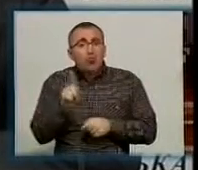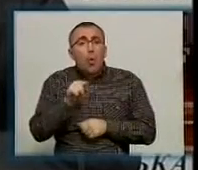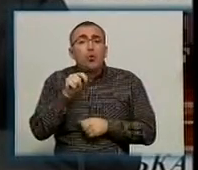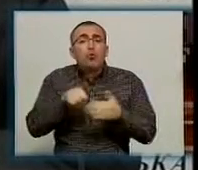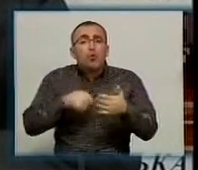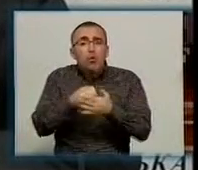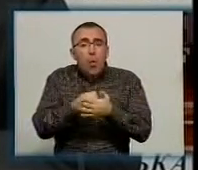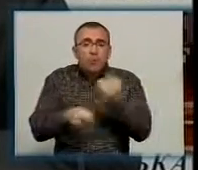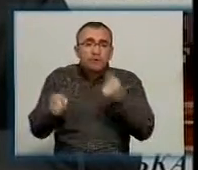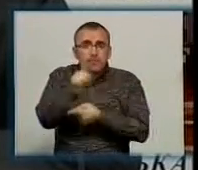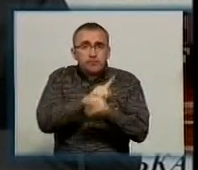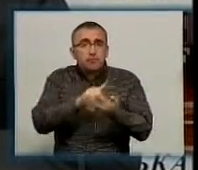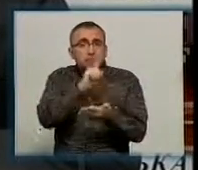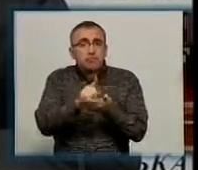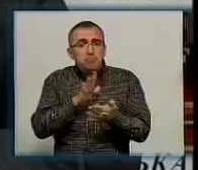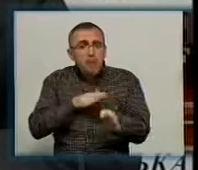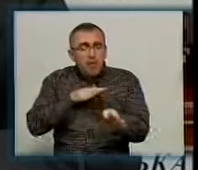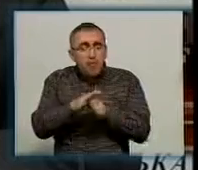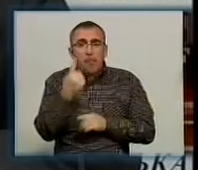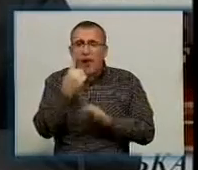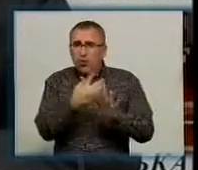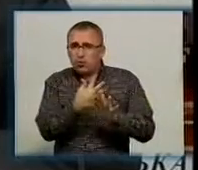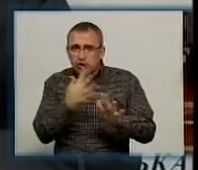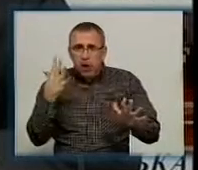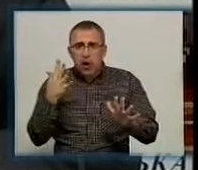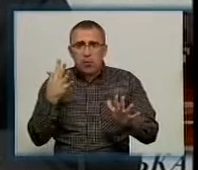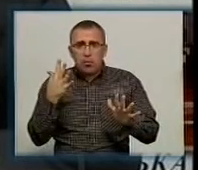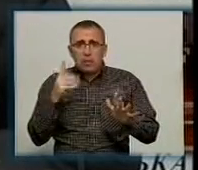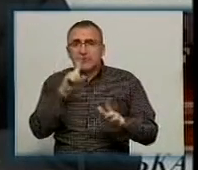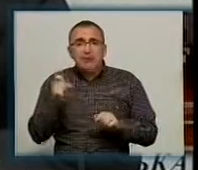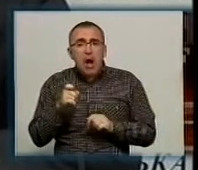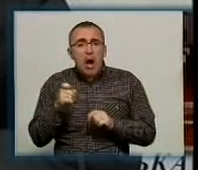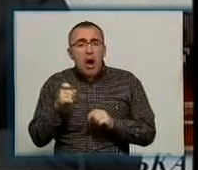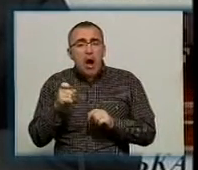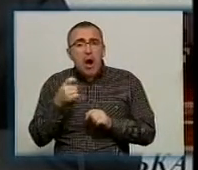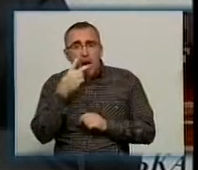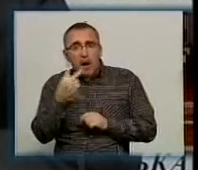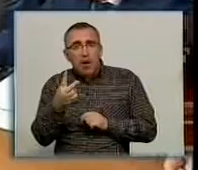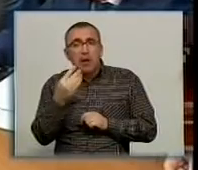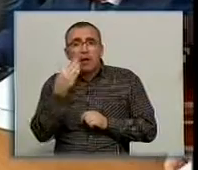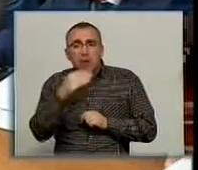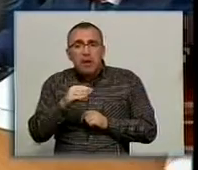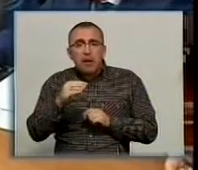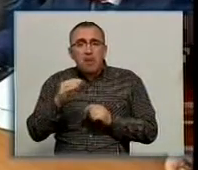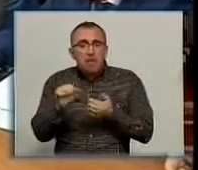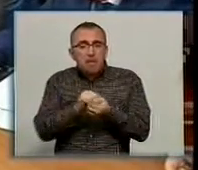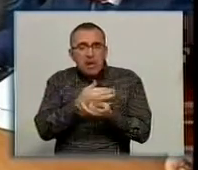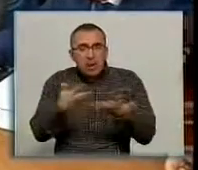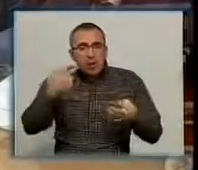змін, які повинні відбутись в першу чергу за рахунок покращення матеріально-технічної бази.